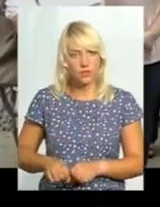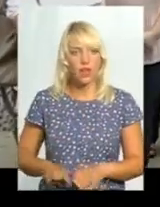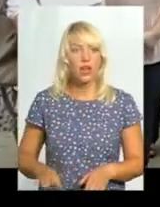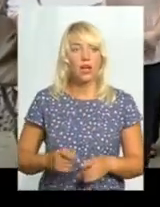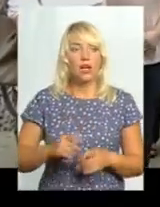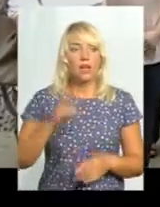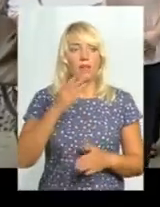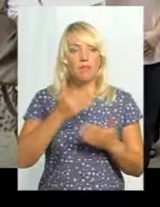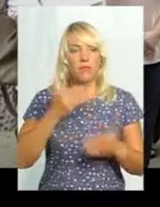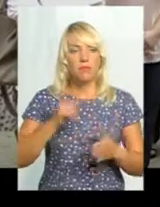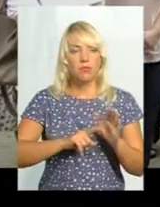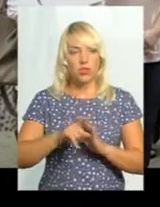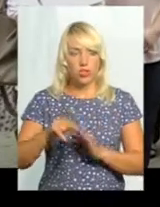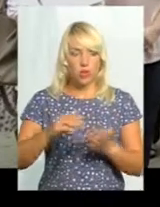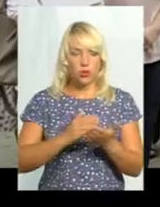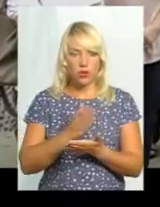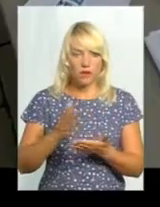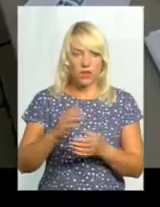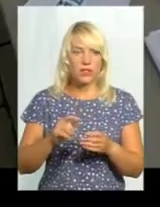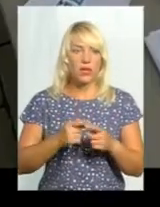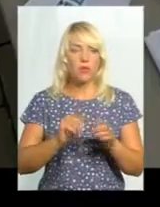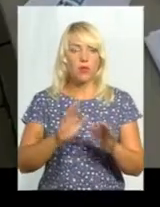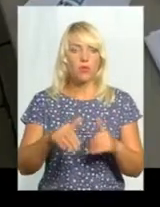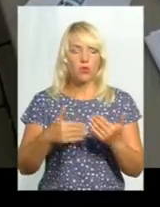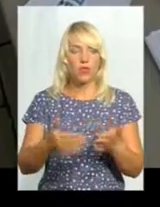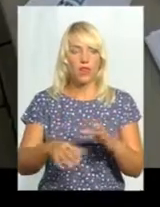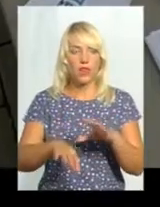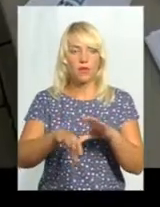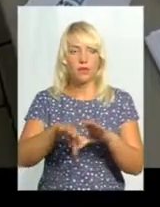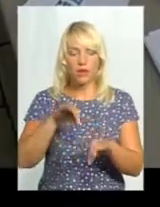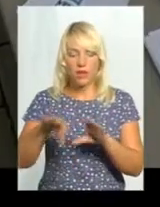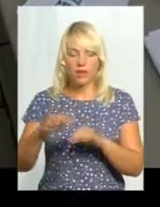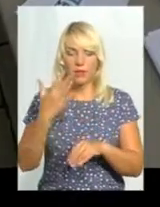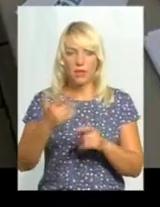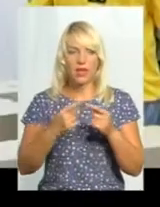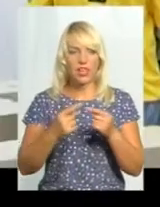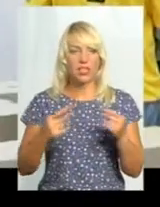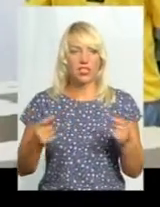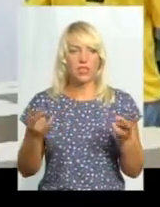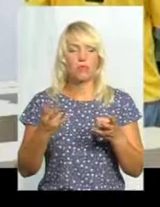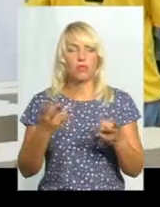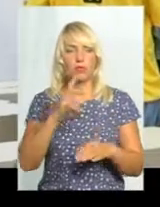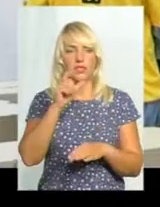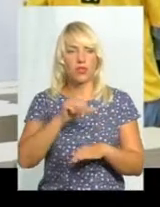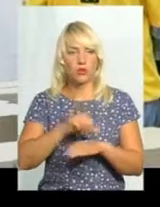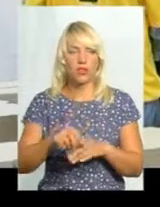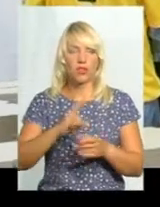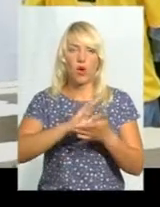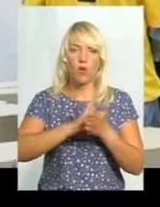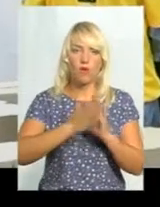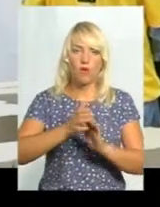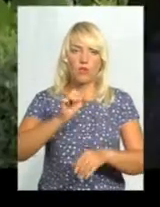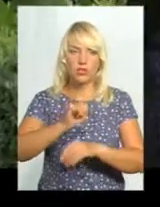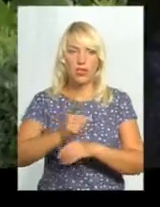квесту учасникам пропонували обрати п'ять речей, потрібних для подорожі за кордон. Далі на умовних зупинках потрібно відповісти на запитання, пов'язані з